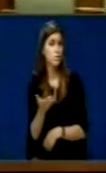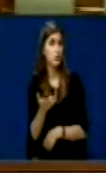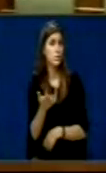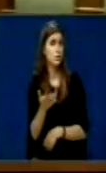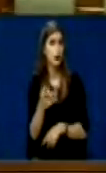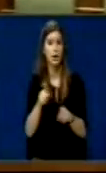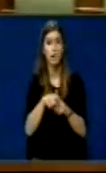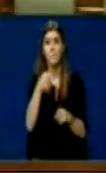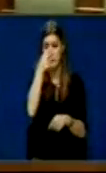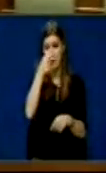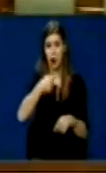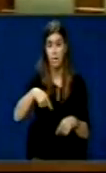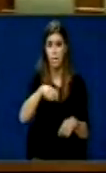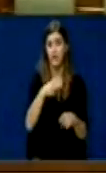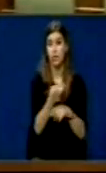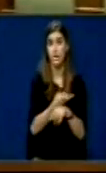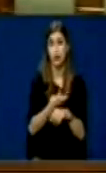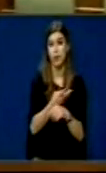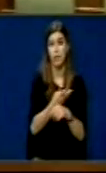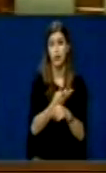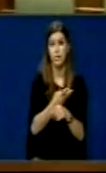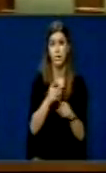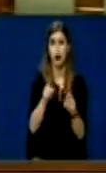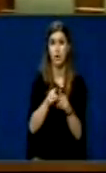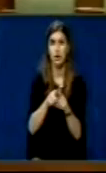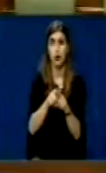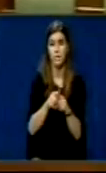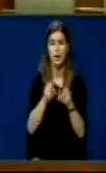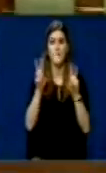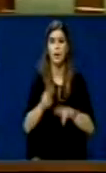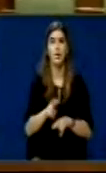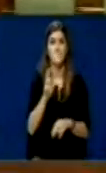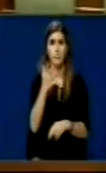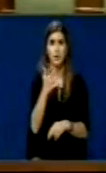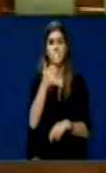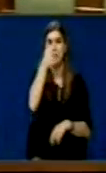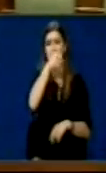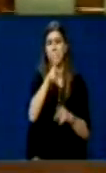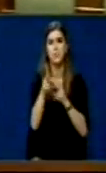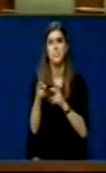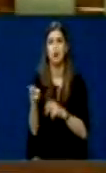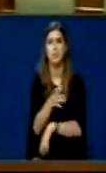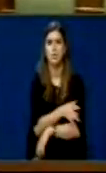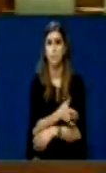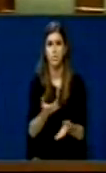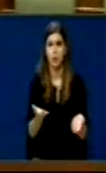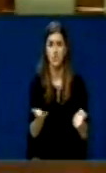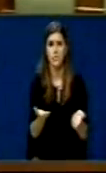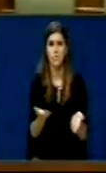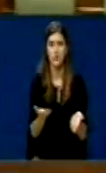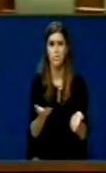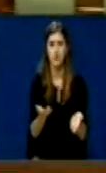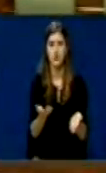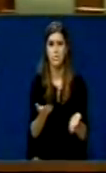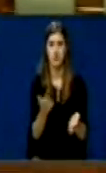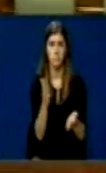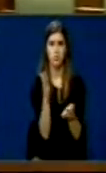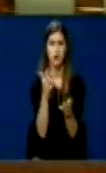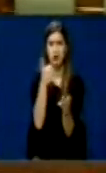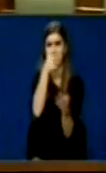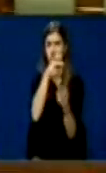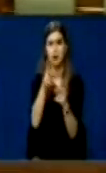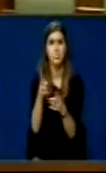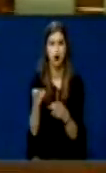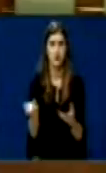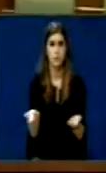fësën asë i shtetës i republikë, nuk e mundë miqunë vendrejtsinë, se për i fyjnë të pakten. Së mundë miqunë i sijnë vendrejtsinë, se për i fyjnë.